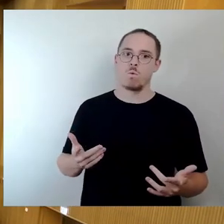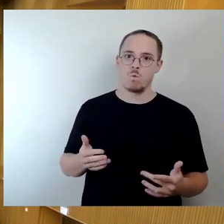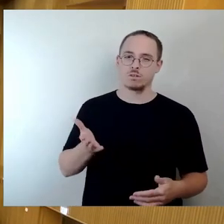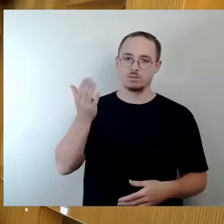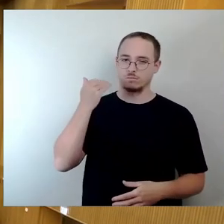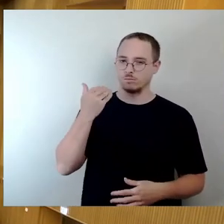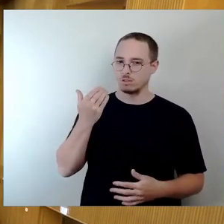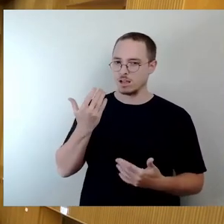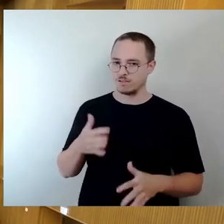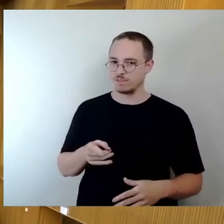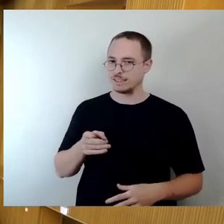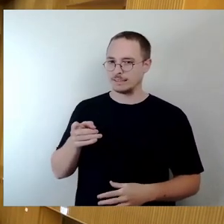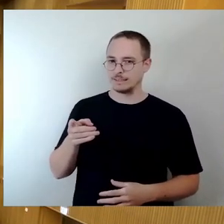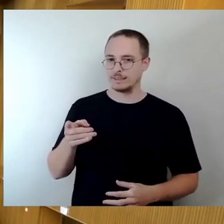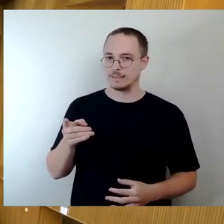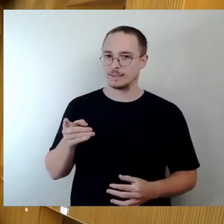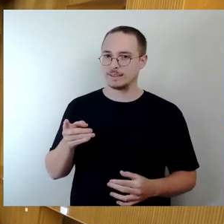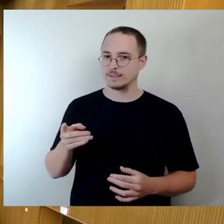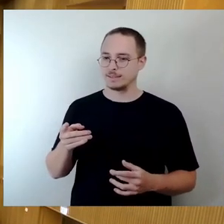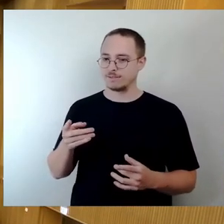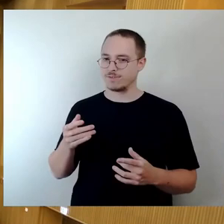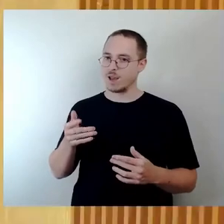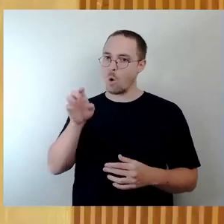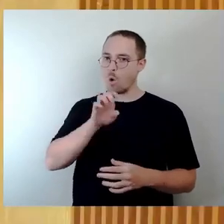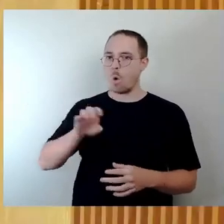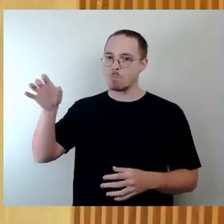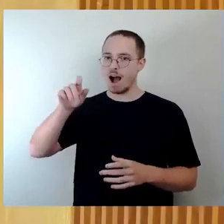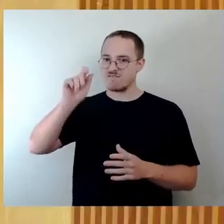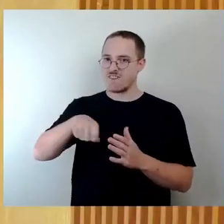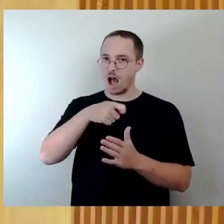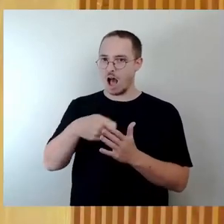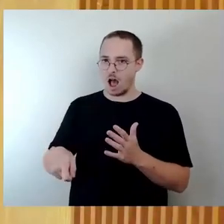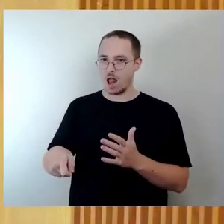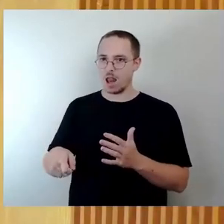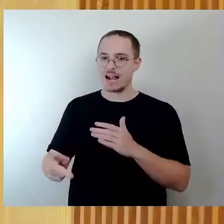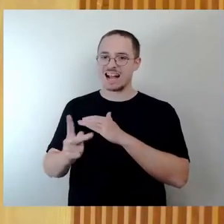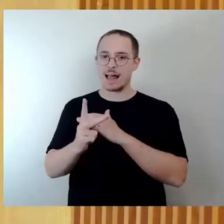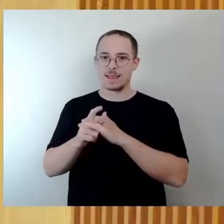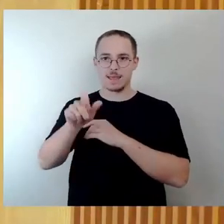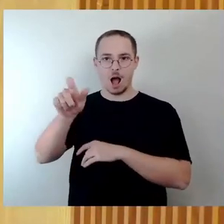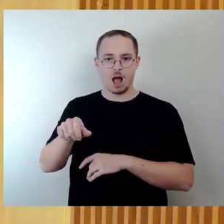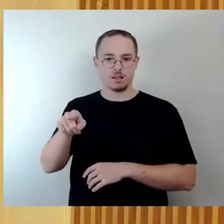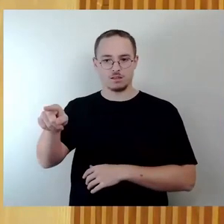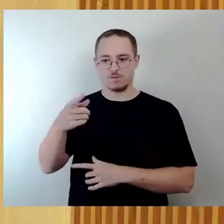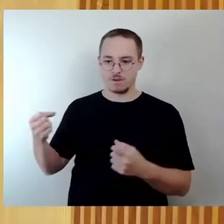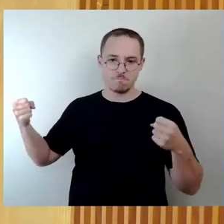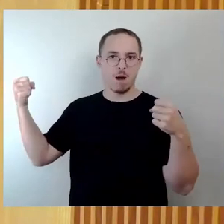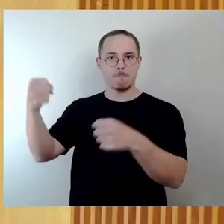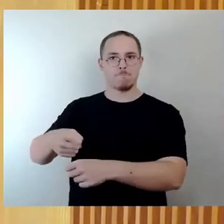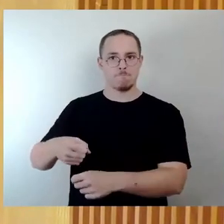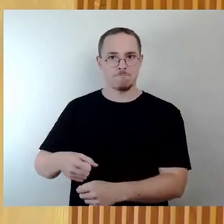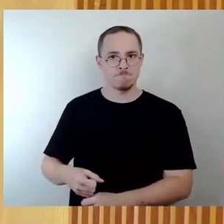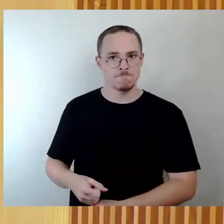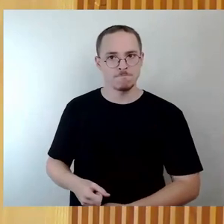Ebenso, dass es ja mehrere Angriffe auch auf Kandidaten, auf Wahlkampfhelfer, auf Wahlkampfstände gegeben hat,